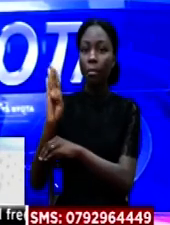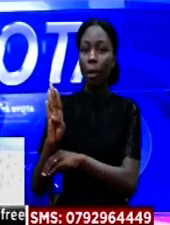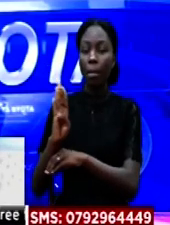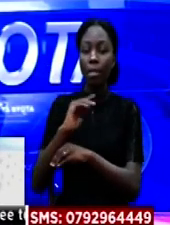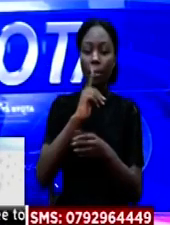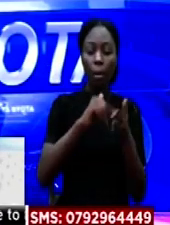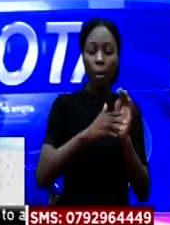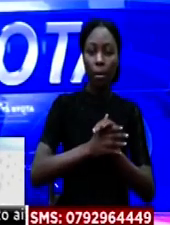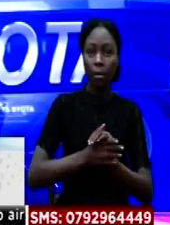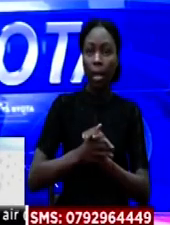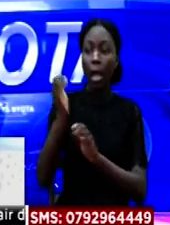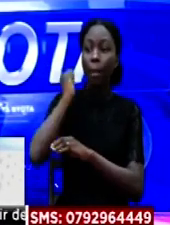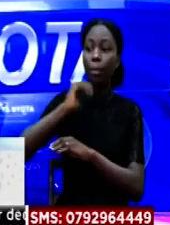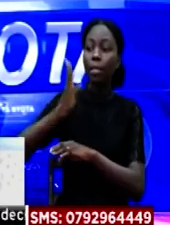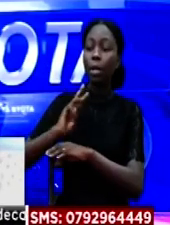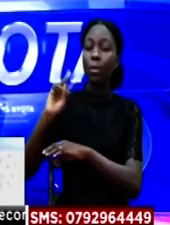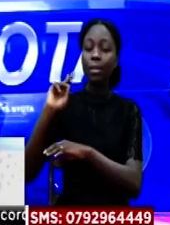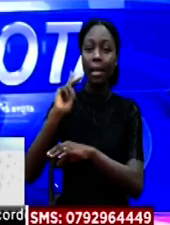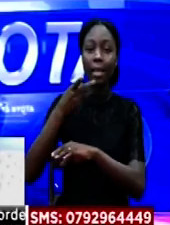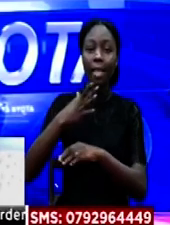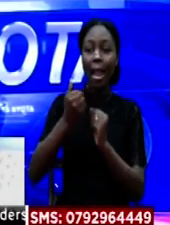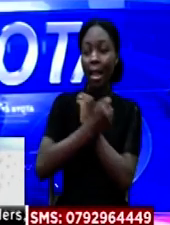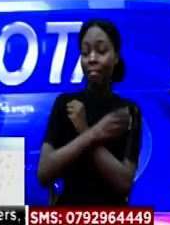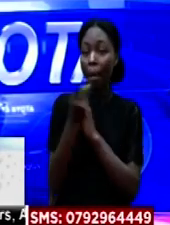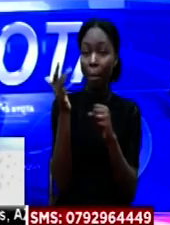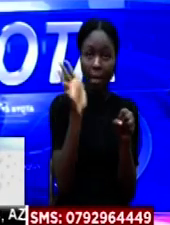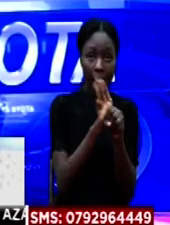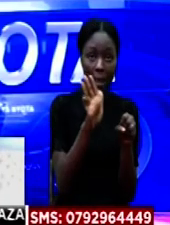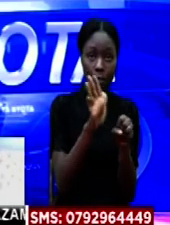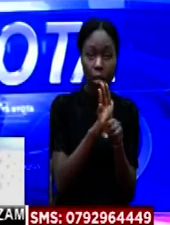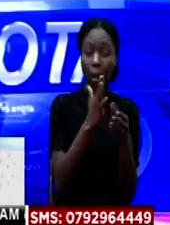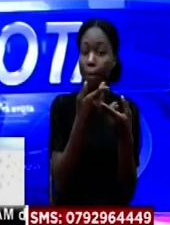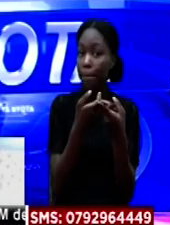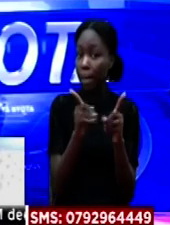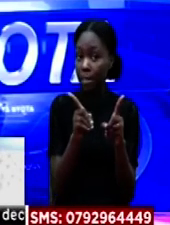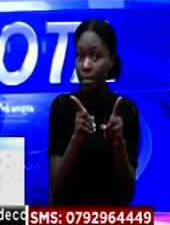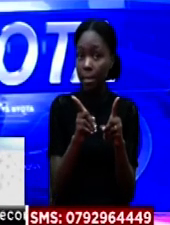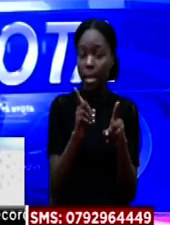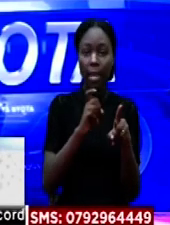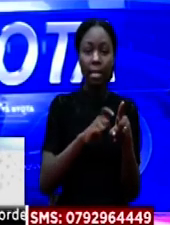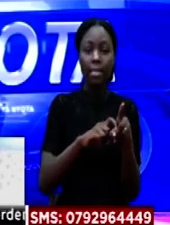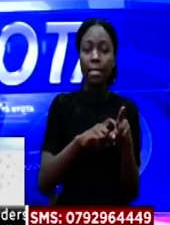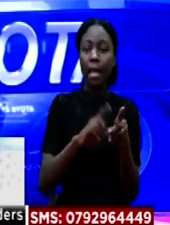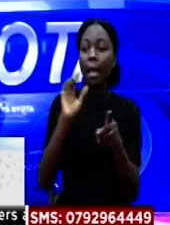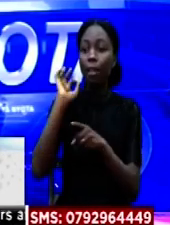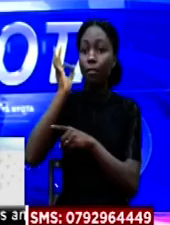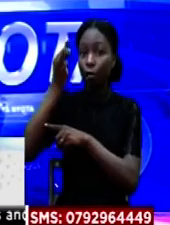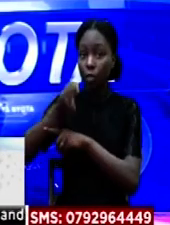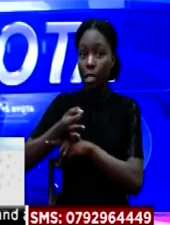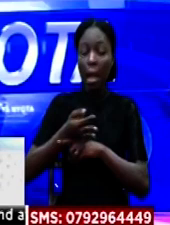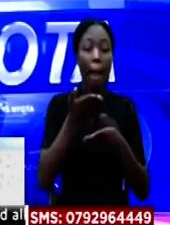makutano Wanasiasa wa magaribi wanapenda pesa sana Lakini usiku watakuja usiku moja